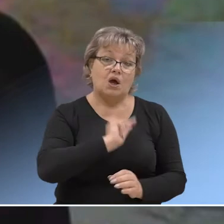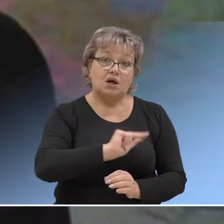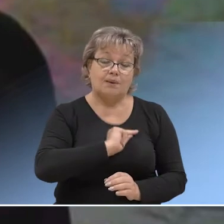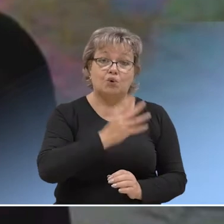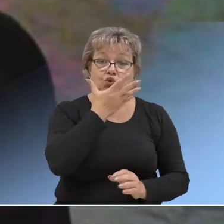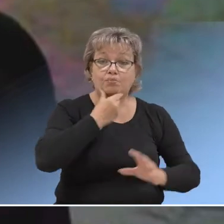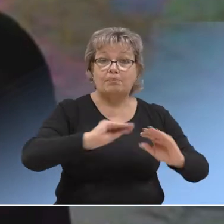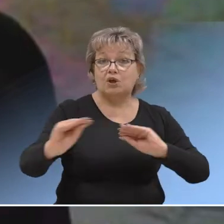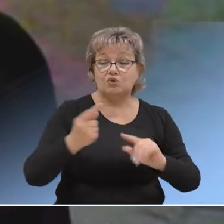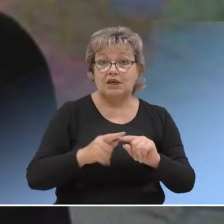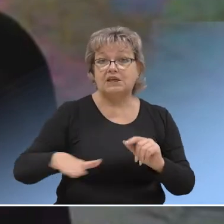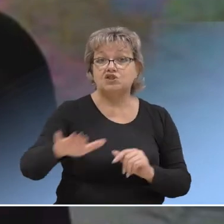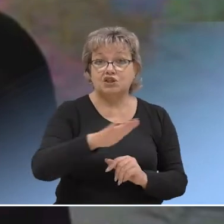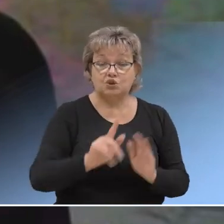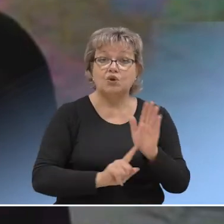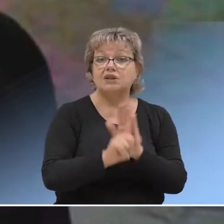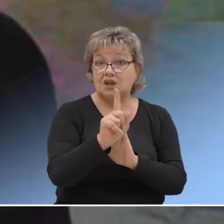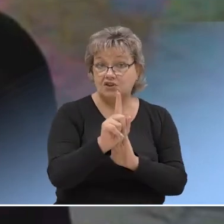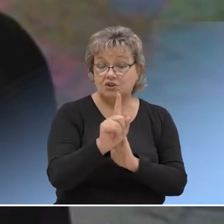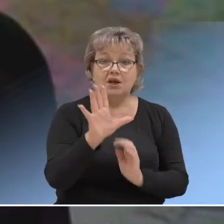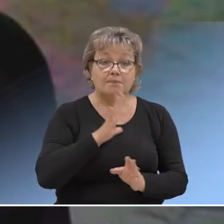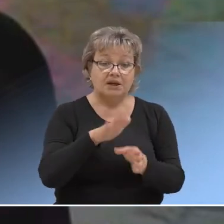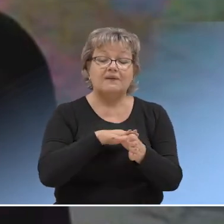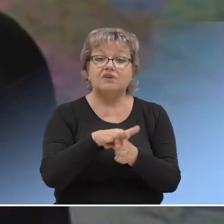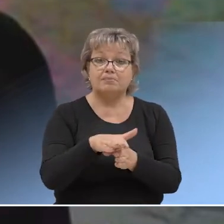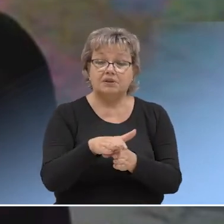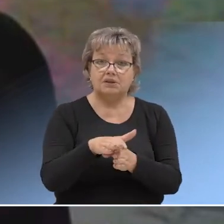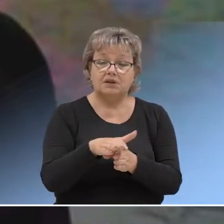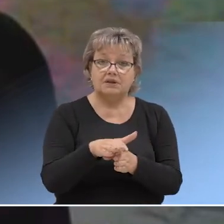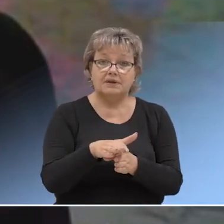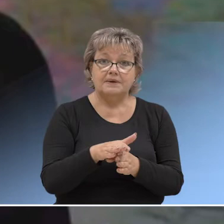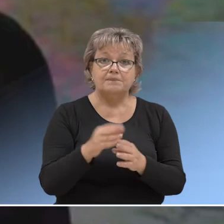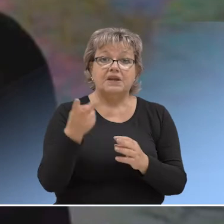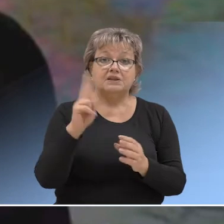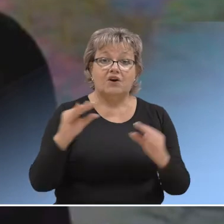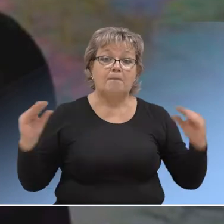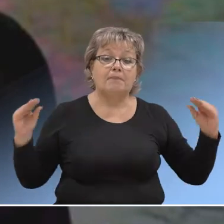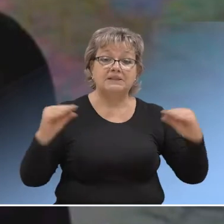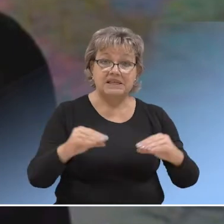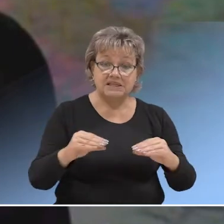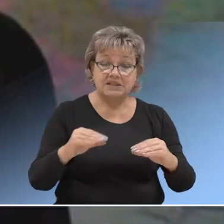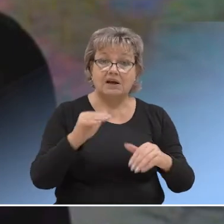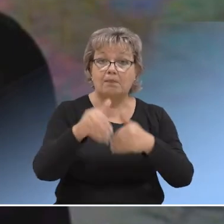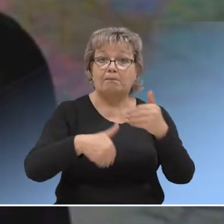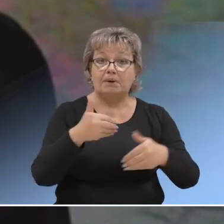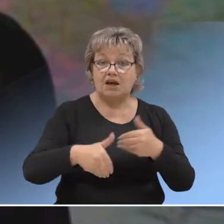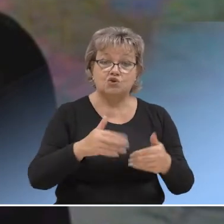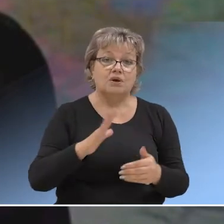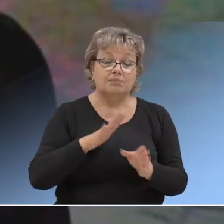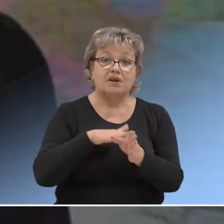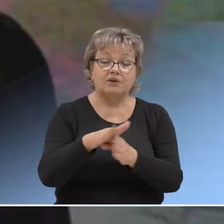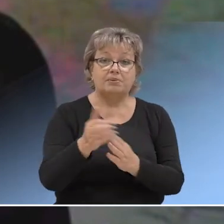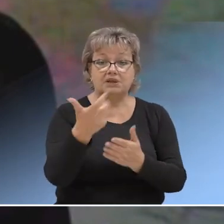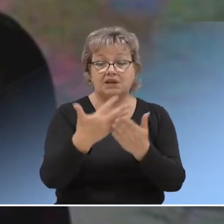работы по благоустройству этой территории начаты. Были выполнены два основных подъезда к пляжу, были